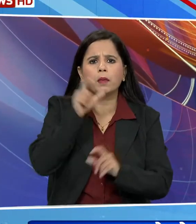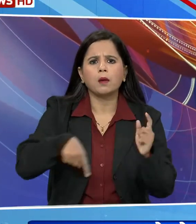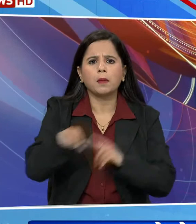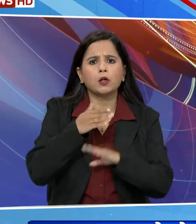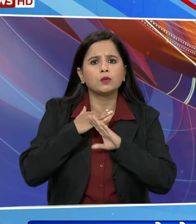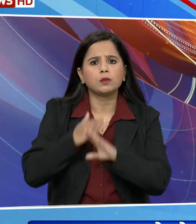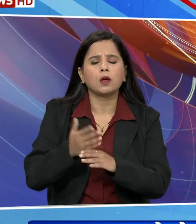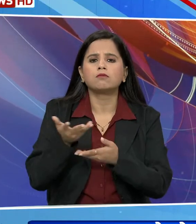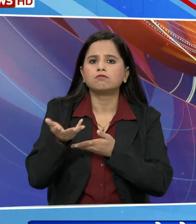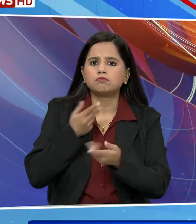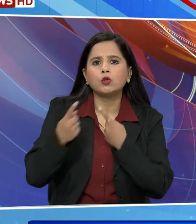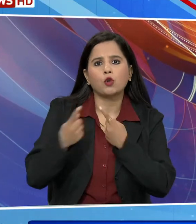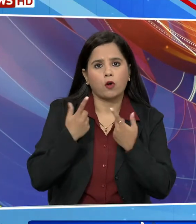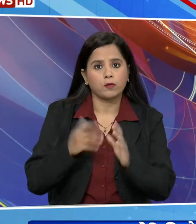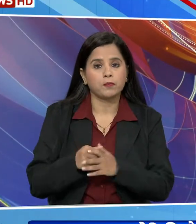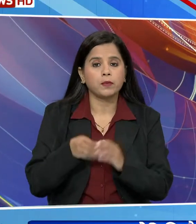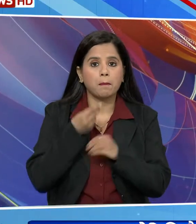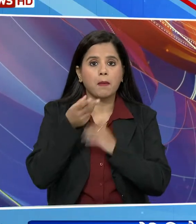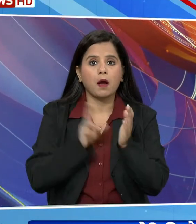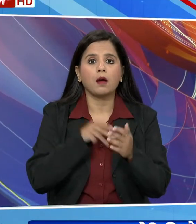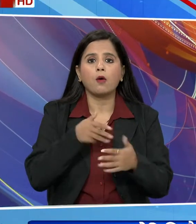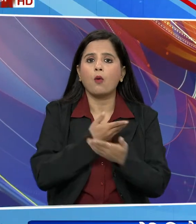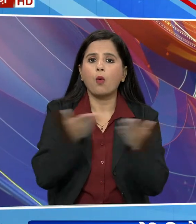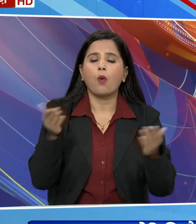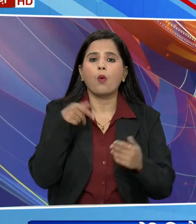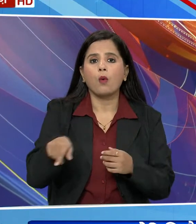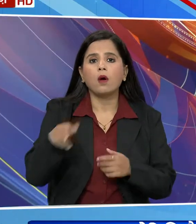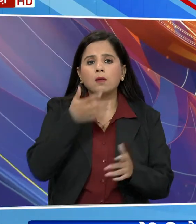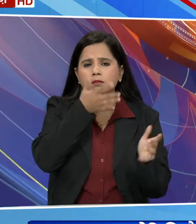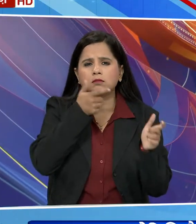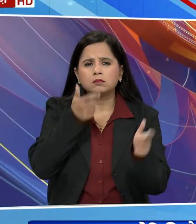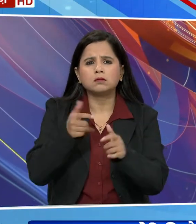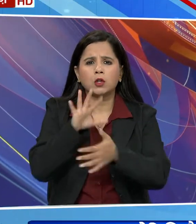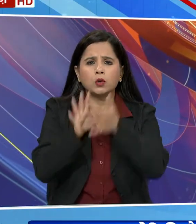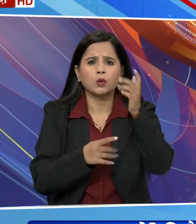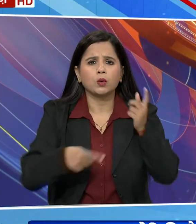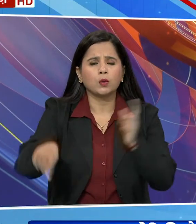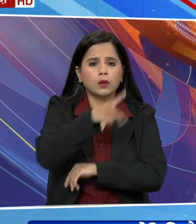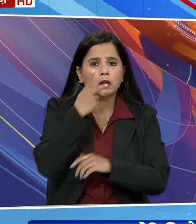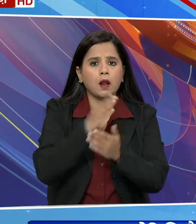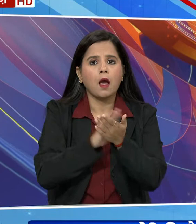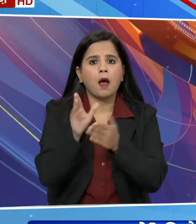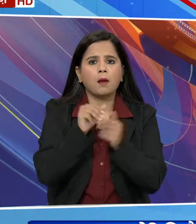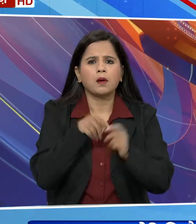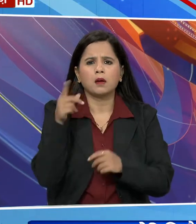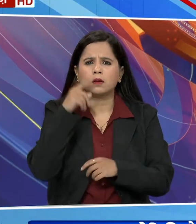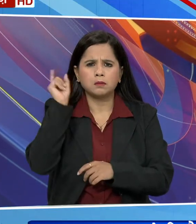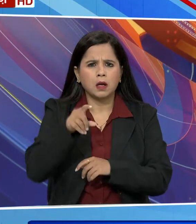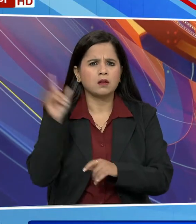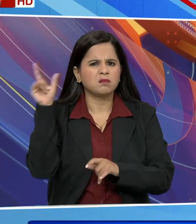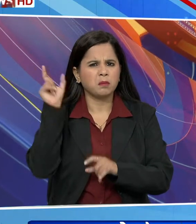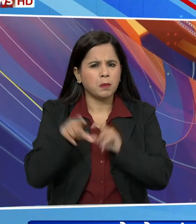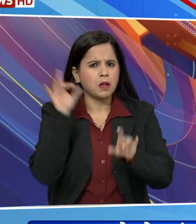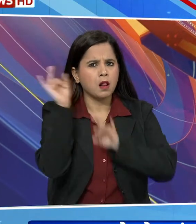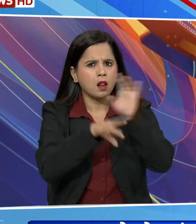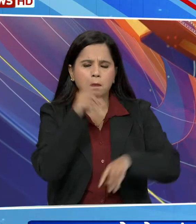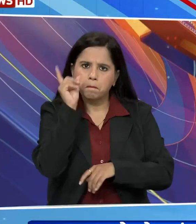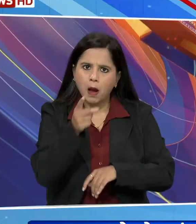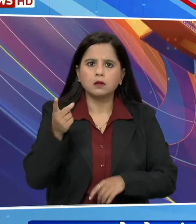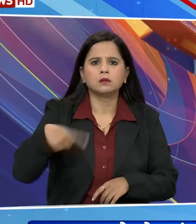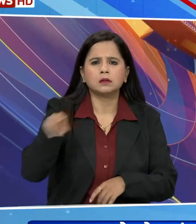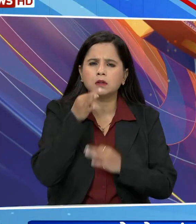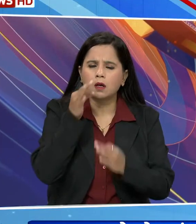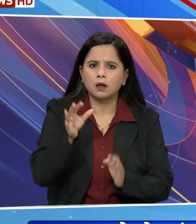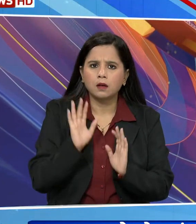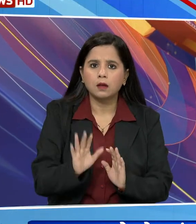सुरक्षा के बारे में चर्चा की गई बाइडे ने सभी देश्चों से आतंगवादी संगर्थन के रूप में हमास की निन्दा करने का पहन किया वहीं